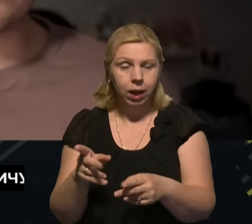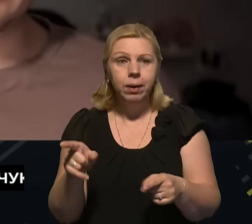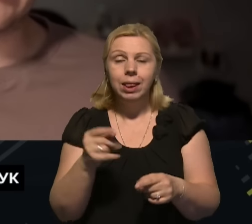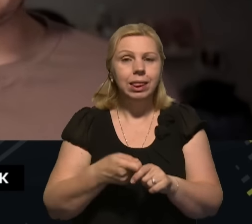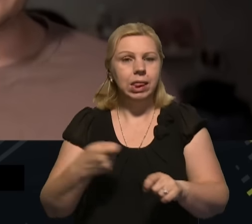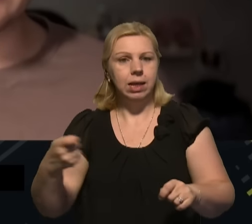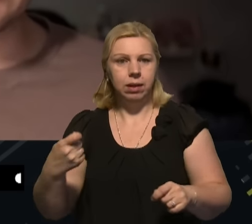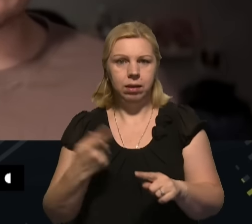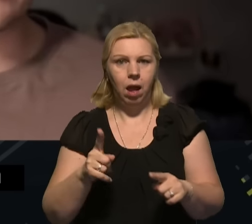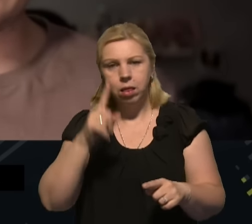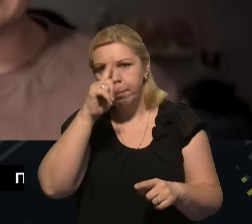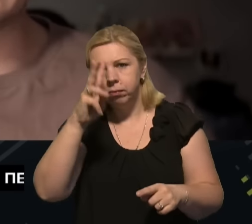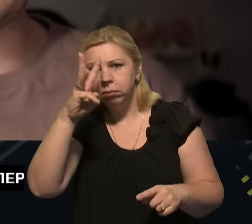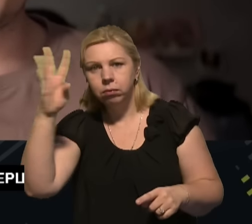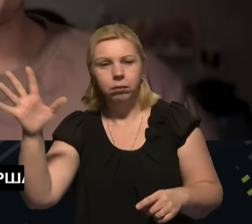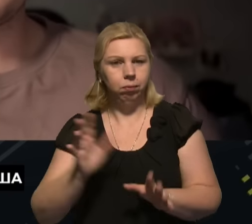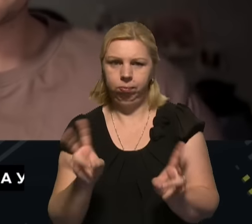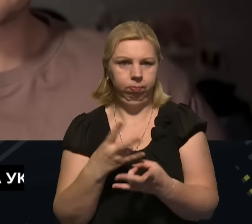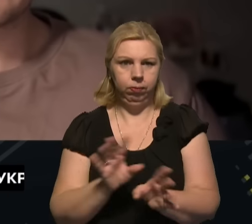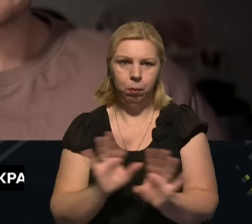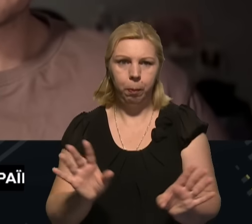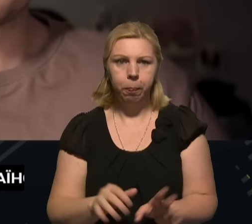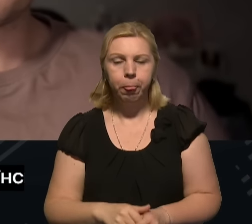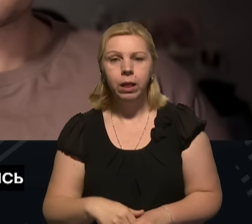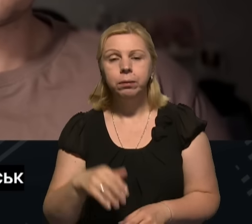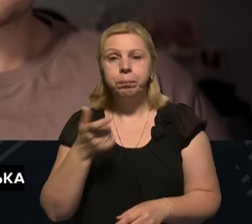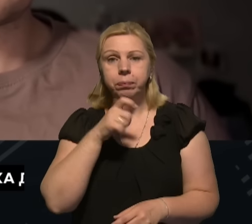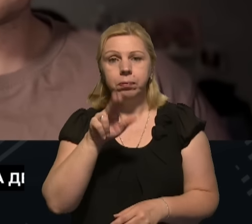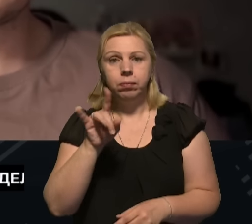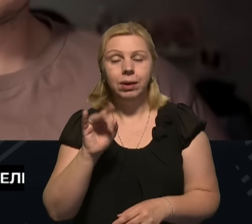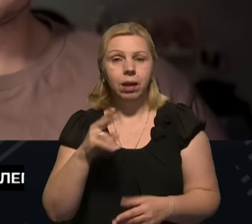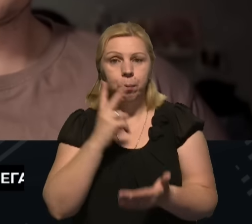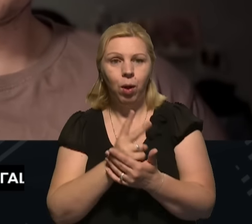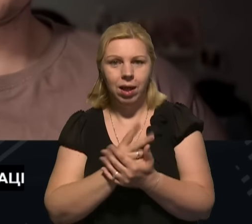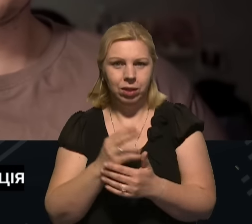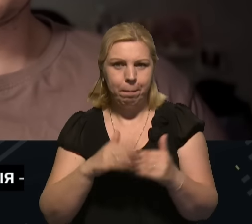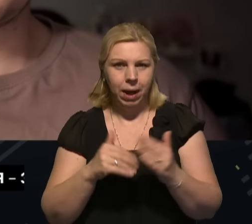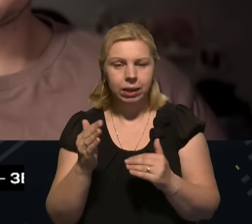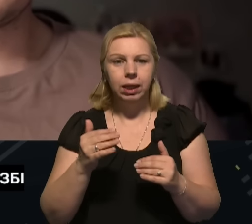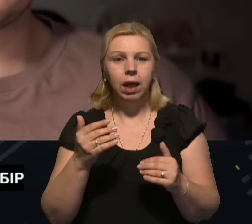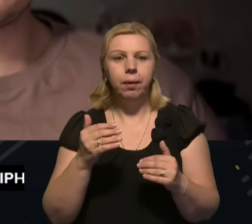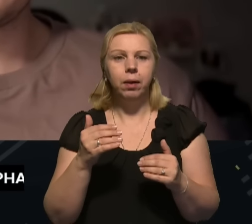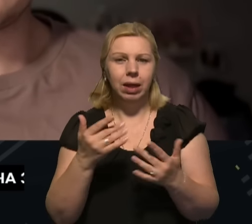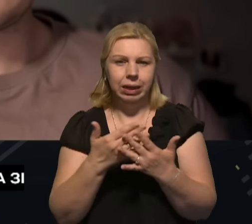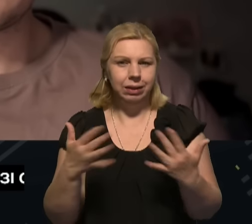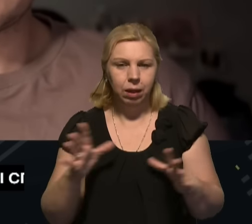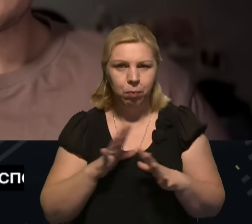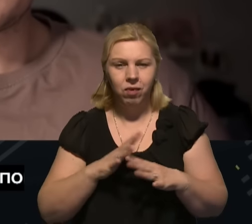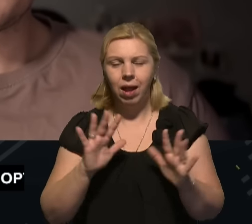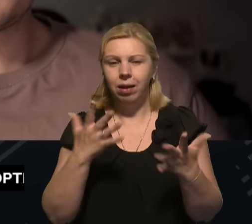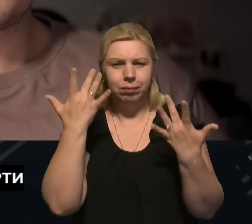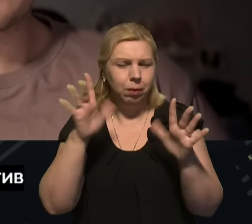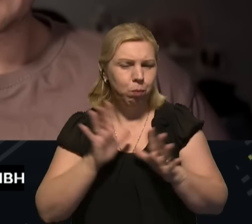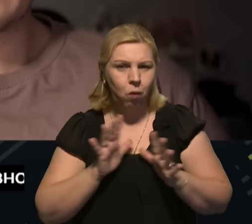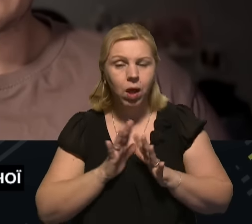затягувати це там на місяці, на роки і так далі. Пане Павло, отже, як показує практика, різне буває, різне трапляється.